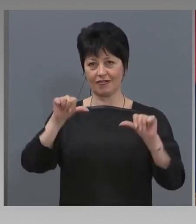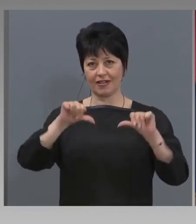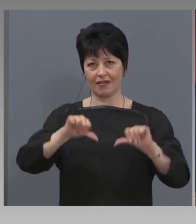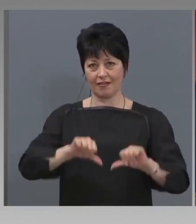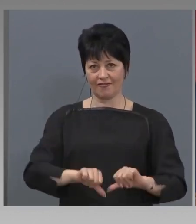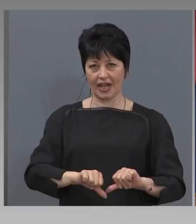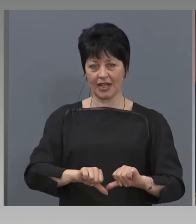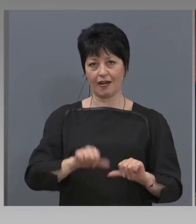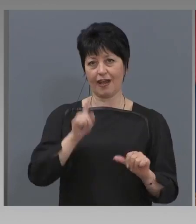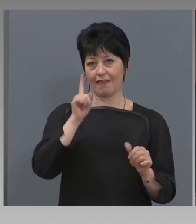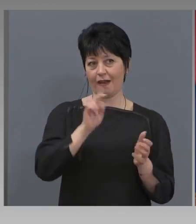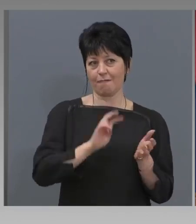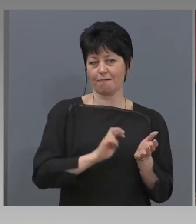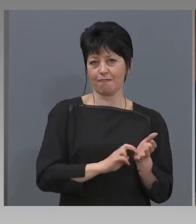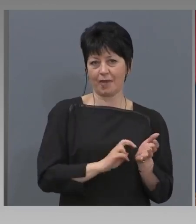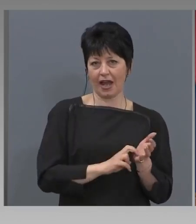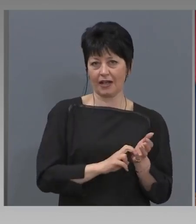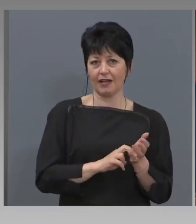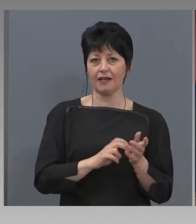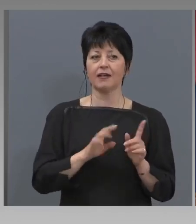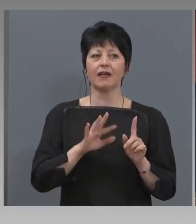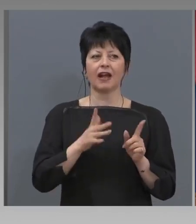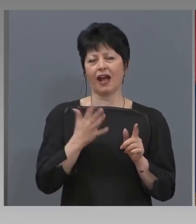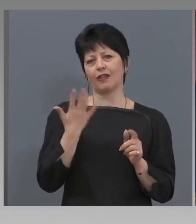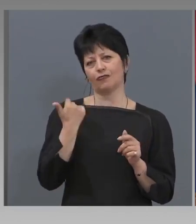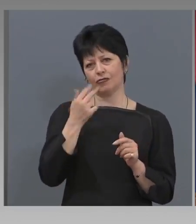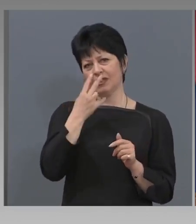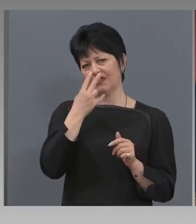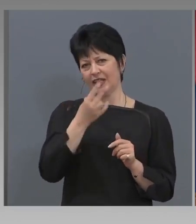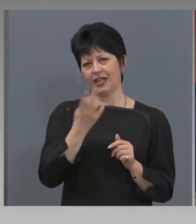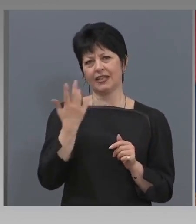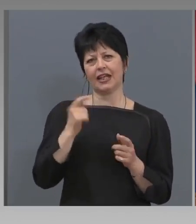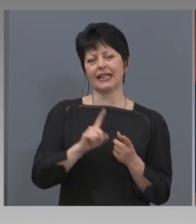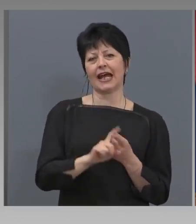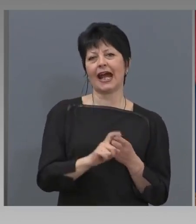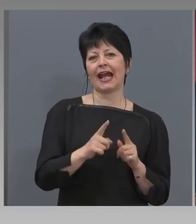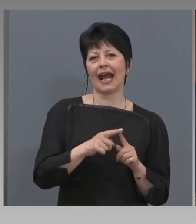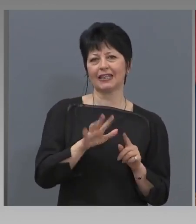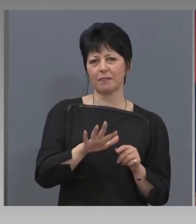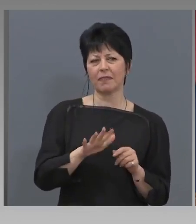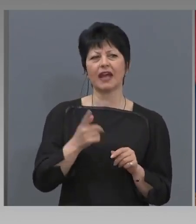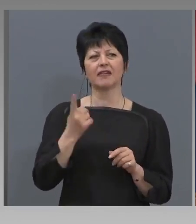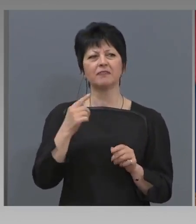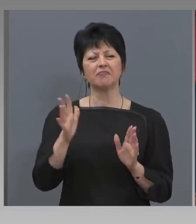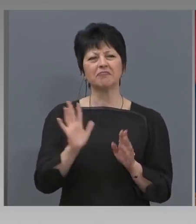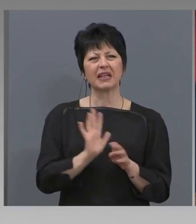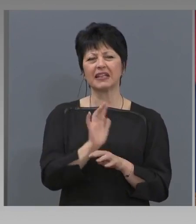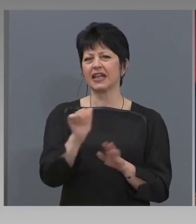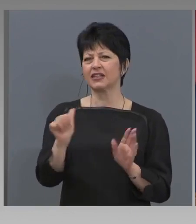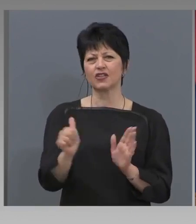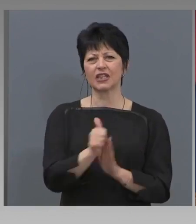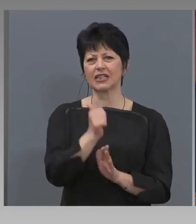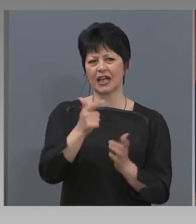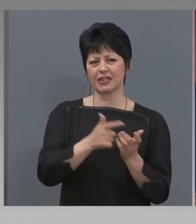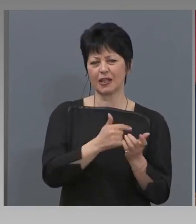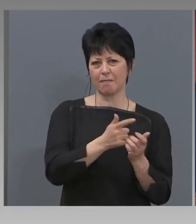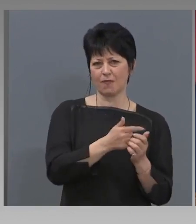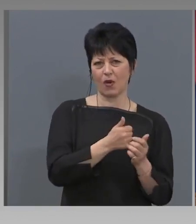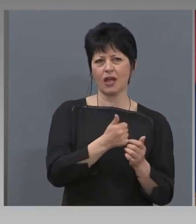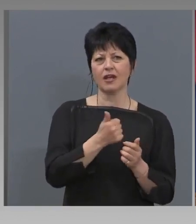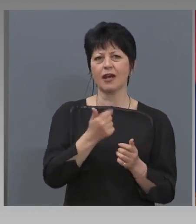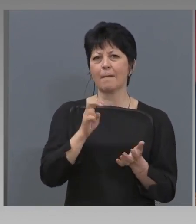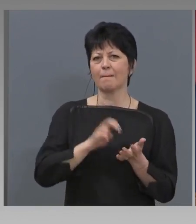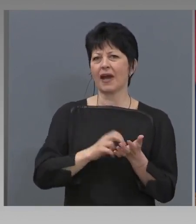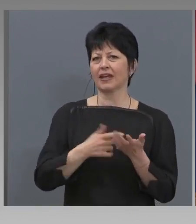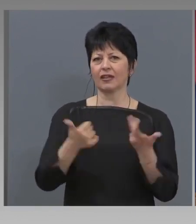начин, по който бяхме связетели с КТБ или те 15-16 банки, които фалираха по времето на Гечев.